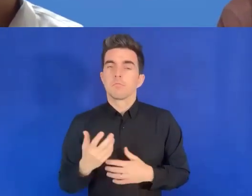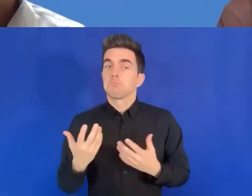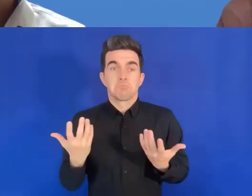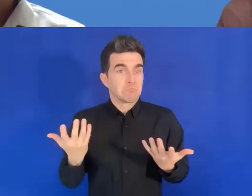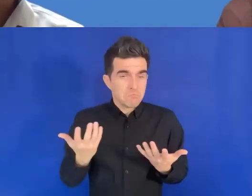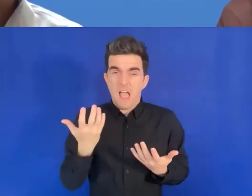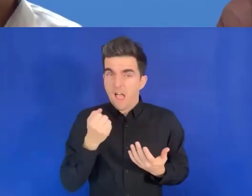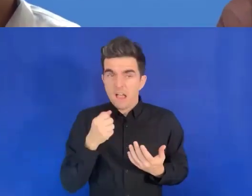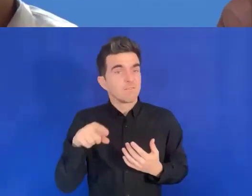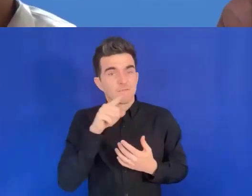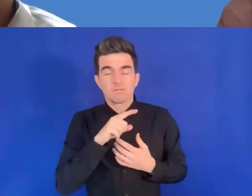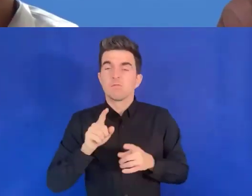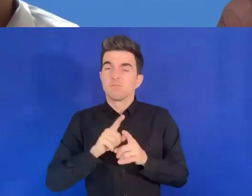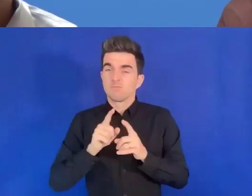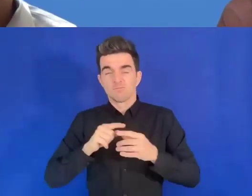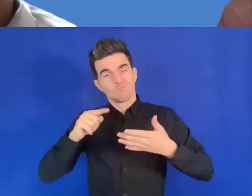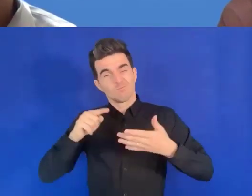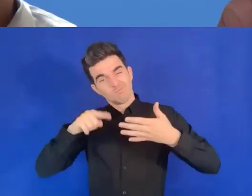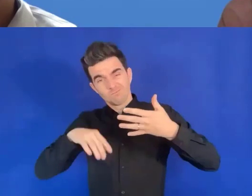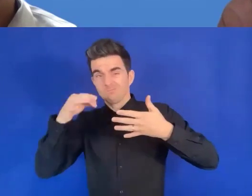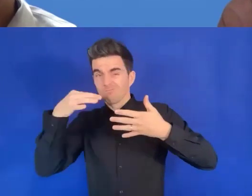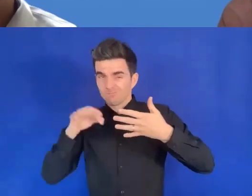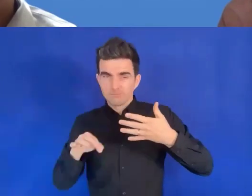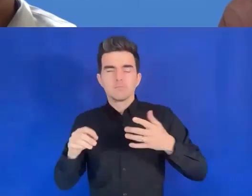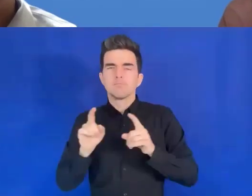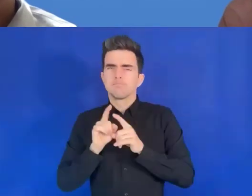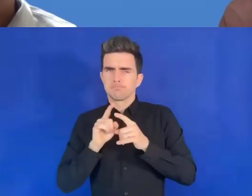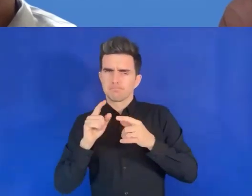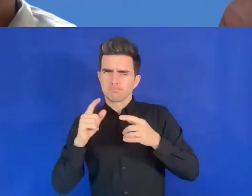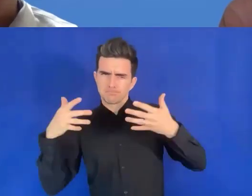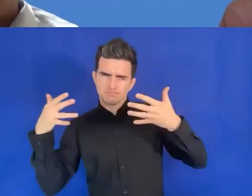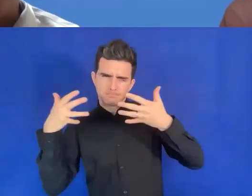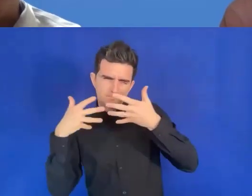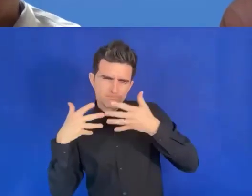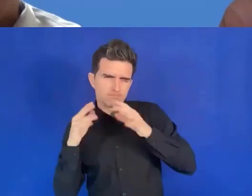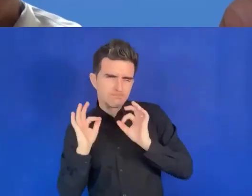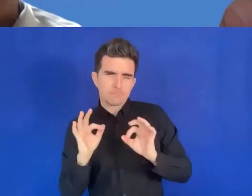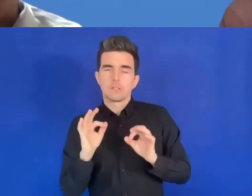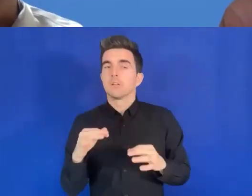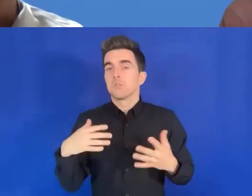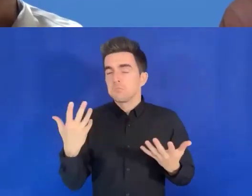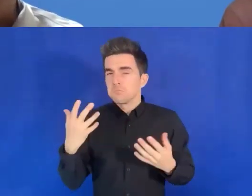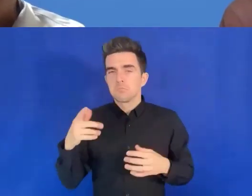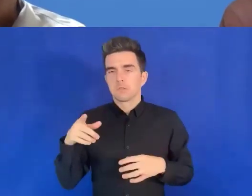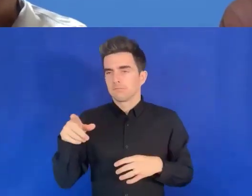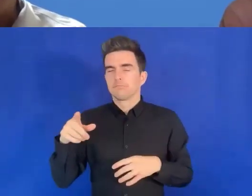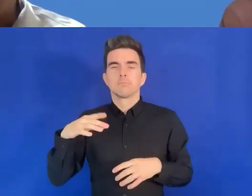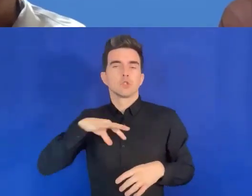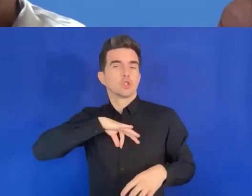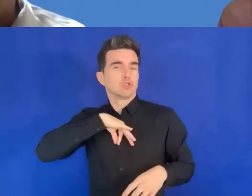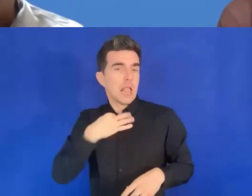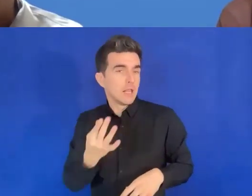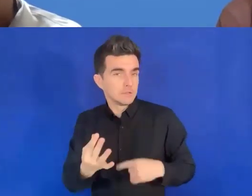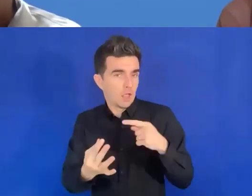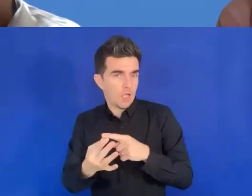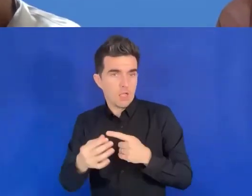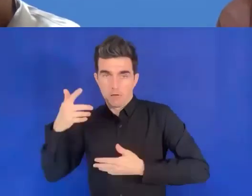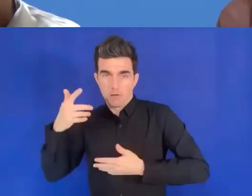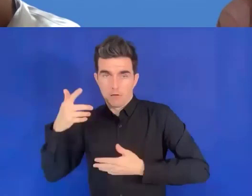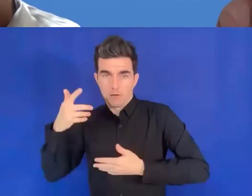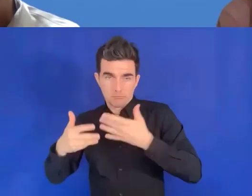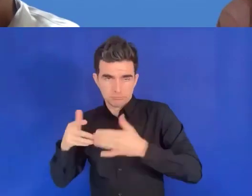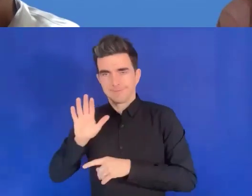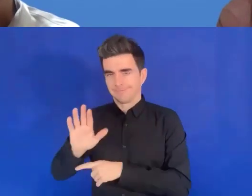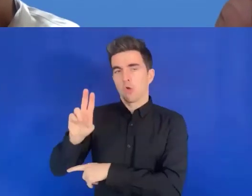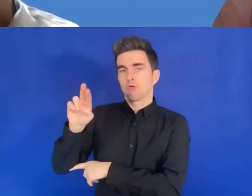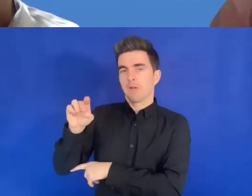en cours d'élaboration par l'INDRR? Pour répondre, je vais dire que même la RRC